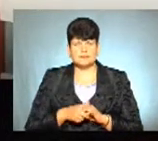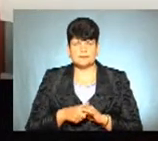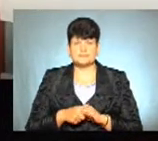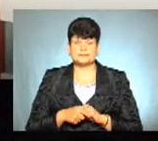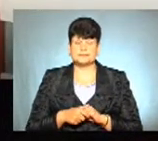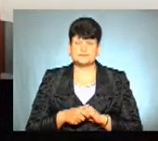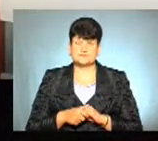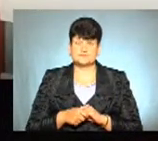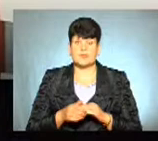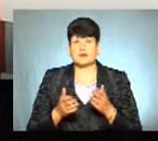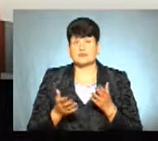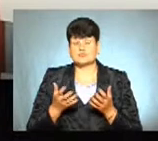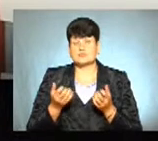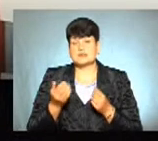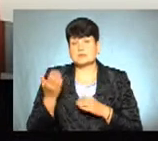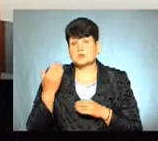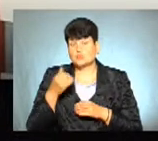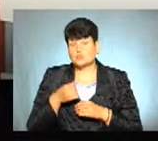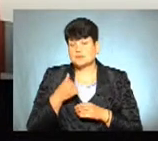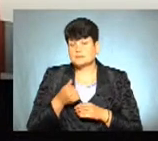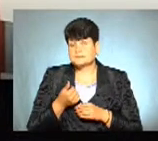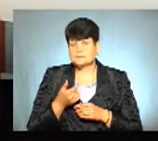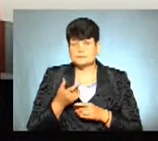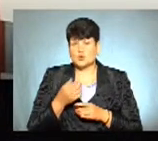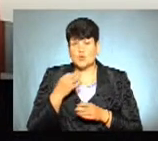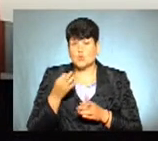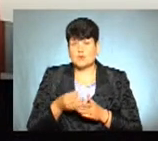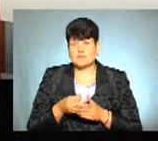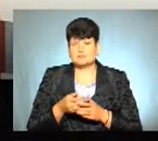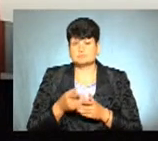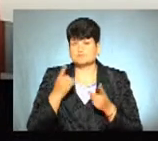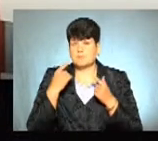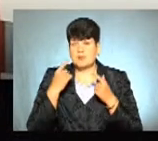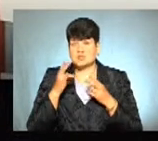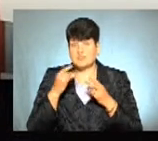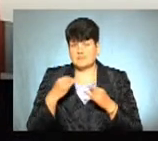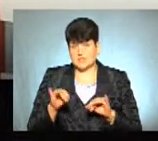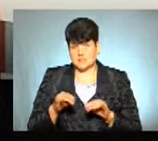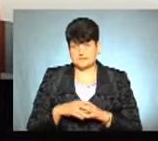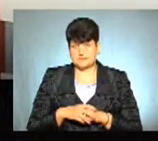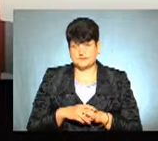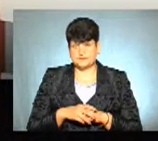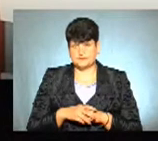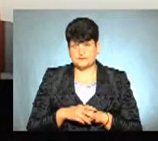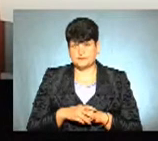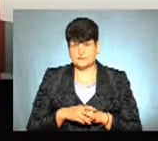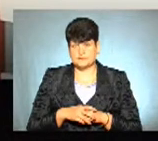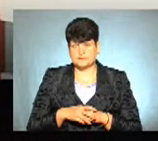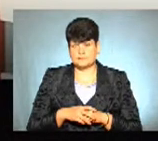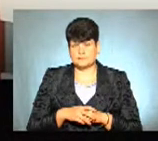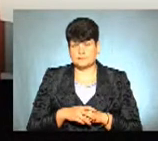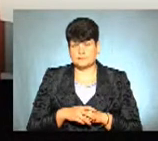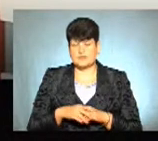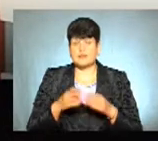Якщо візьмемо минулорічний досвід, він насправді є плачевний, і десь